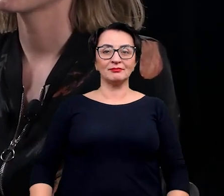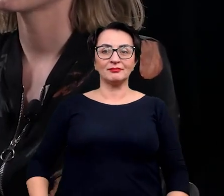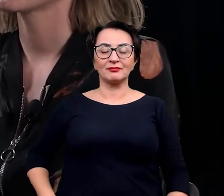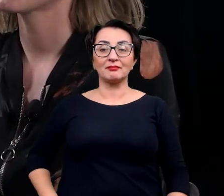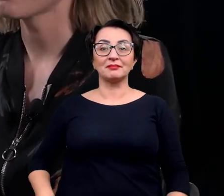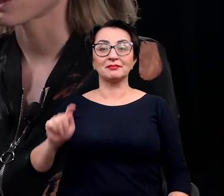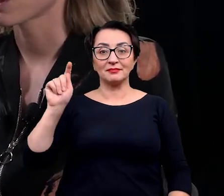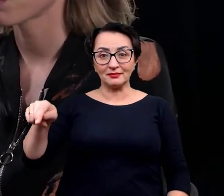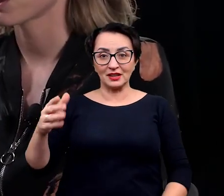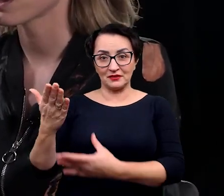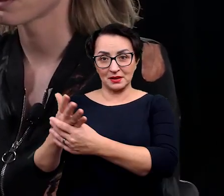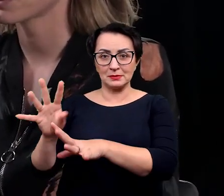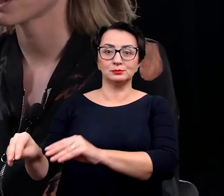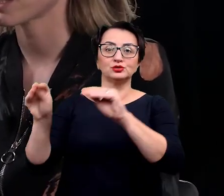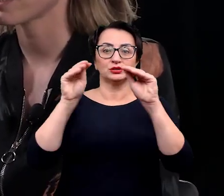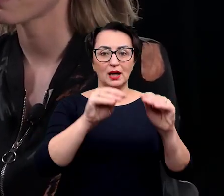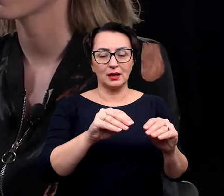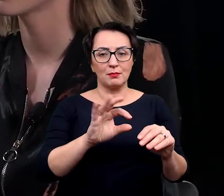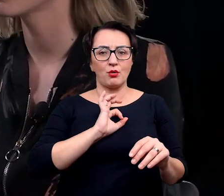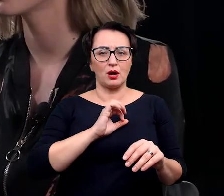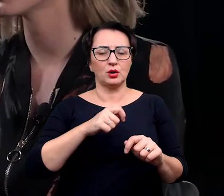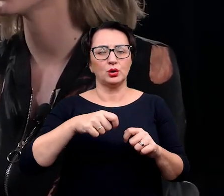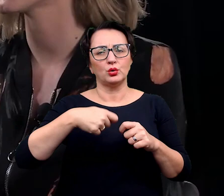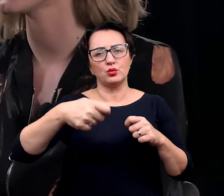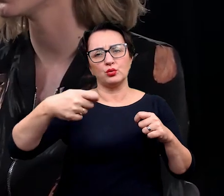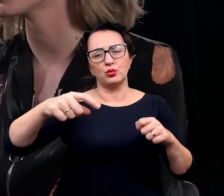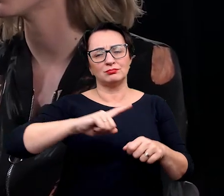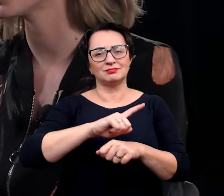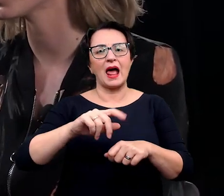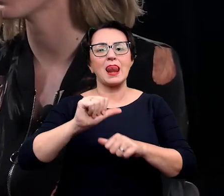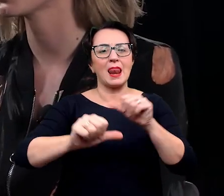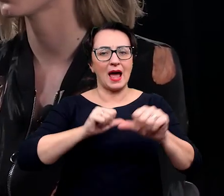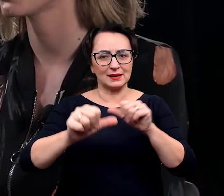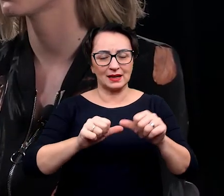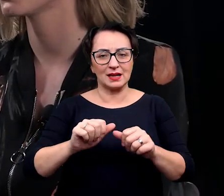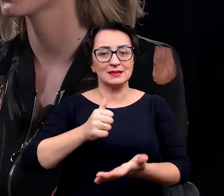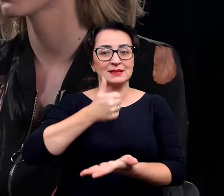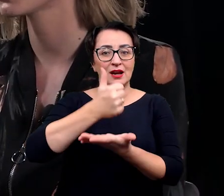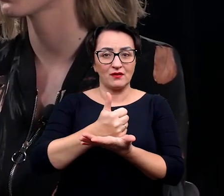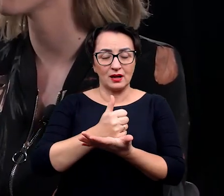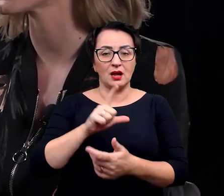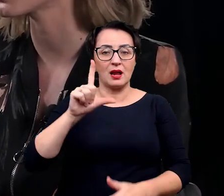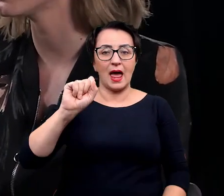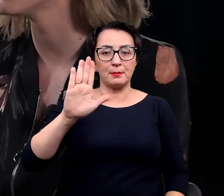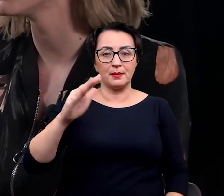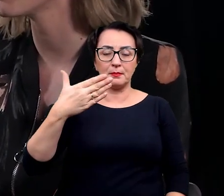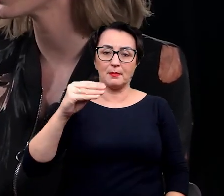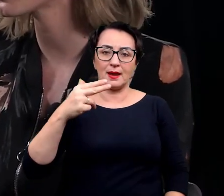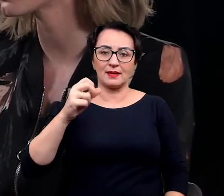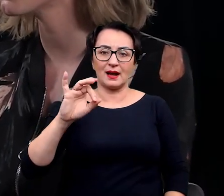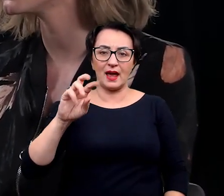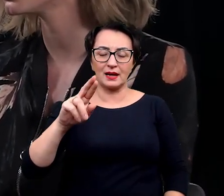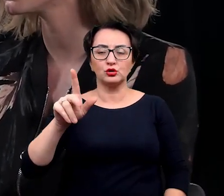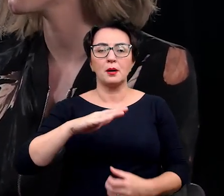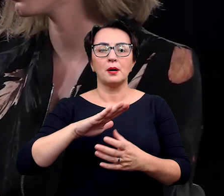I stamtąd przeniosłam się na moje długoletnie stanowisko, czyli przeniosłam się na stanowisko Love Managera w